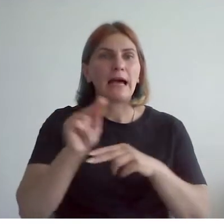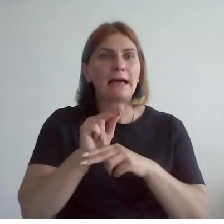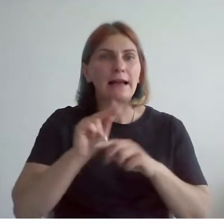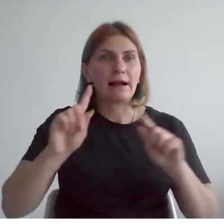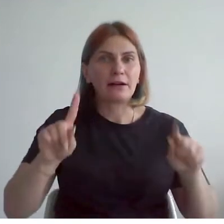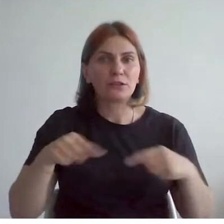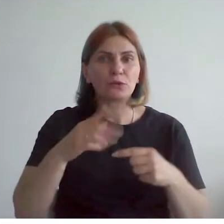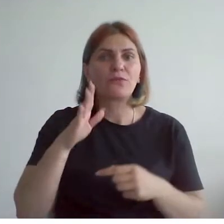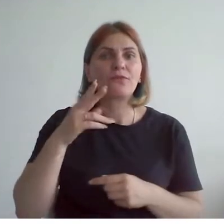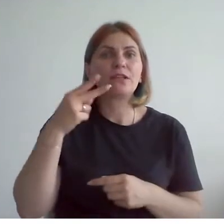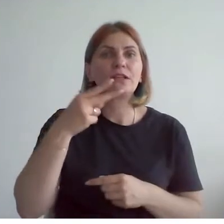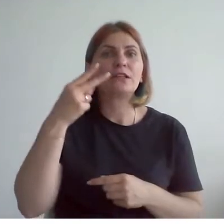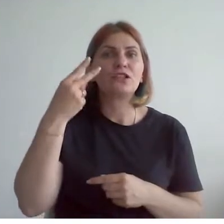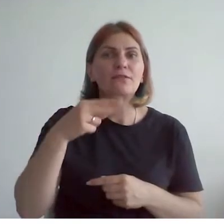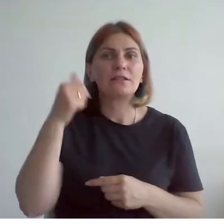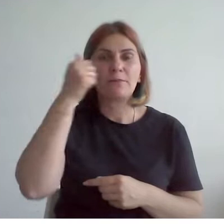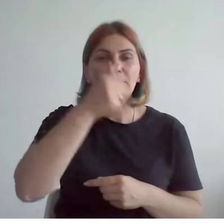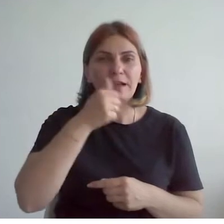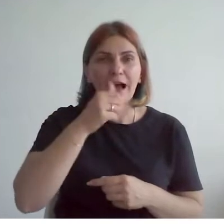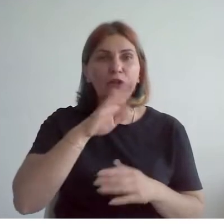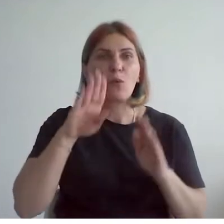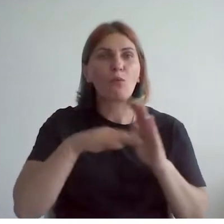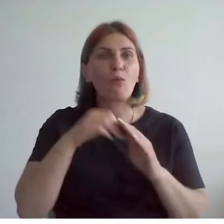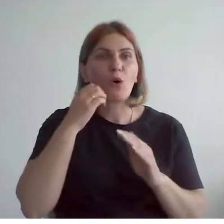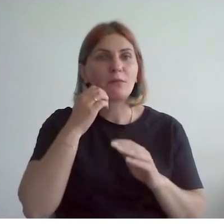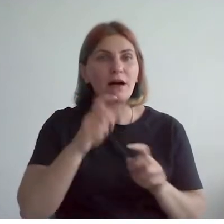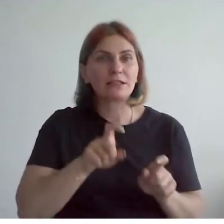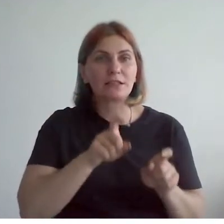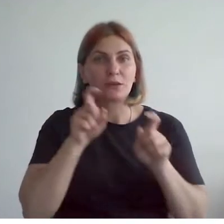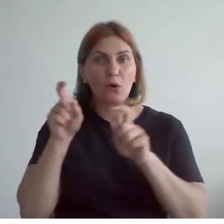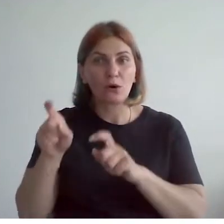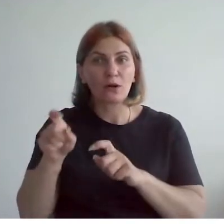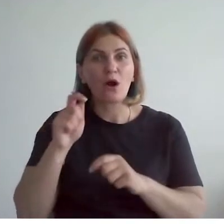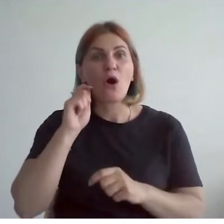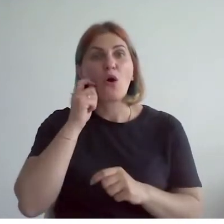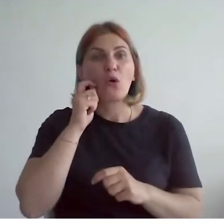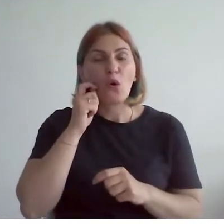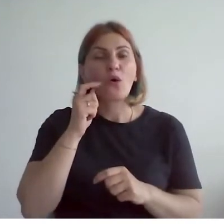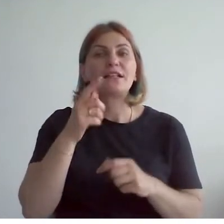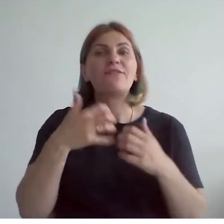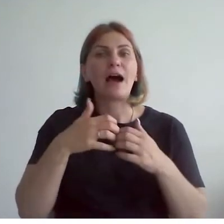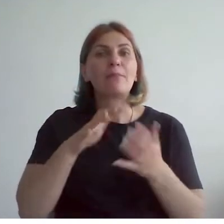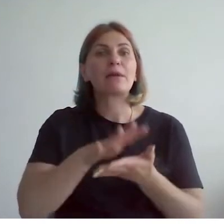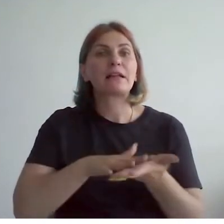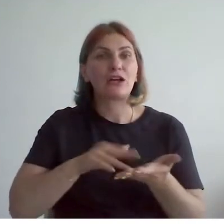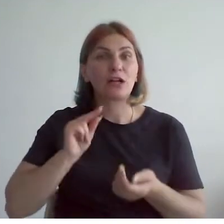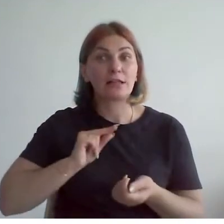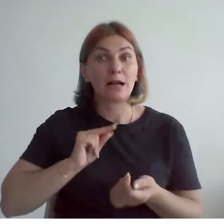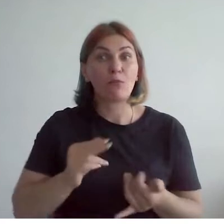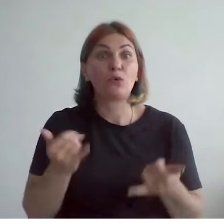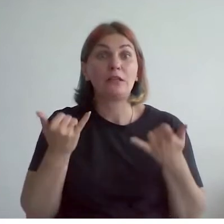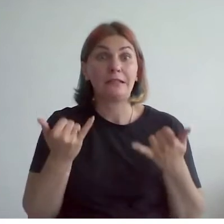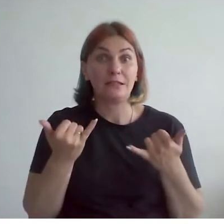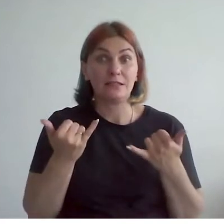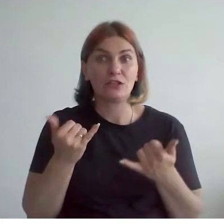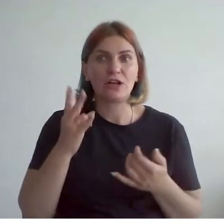2020 году уехало в Подмосковье и продолжает кондитерская фабрика большевик работать. А сейчас как раз